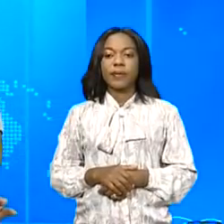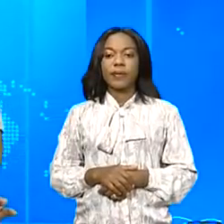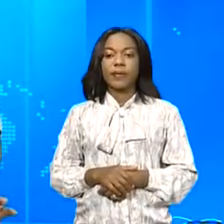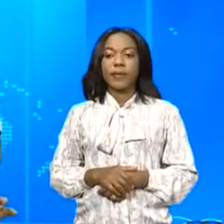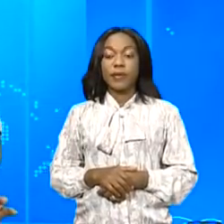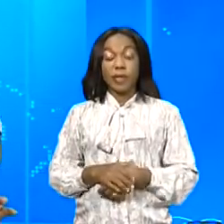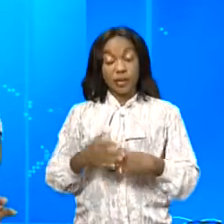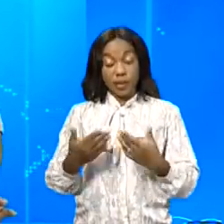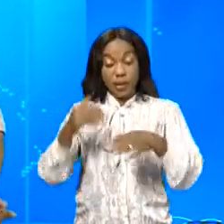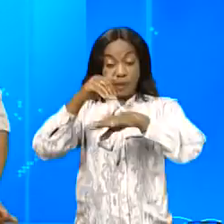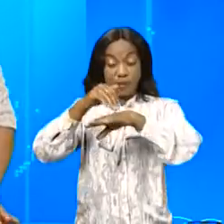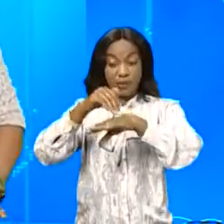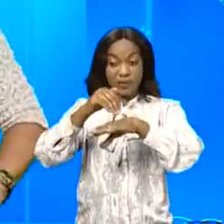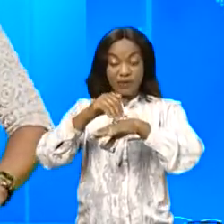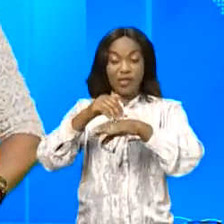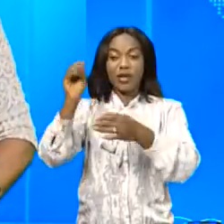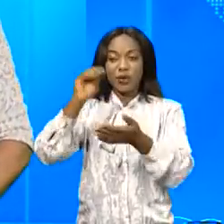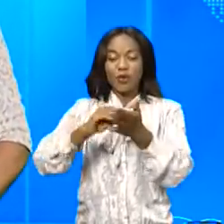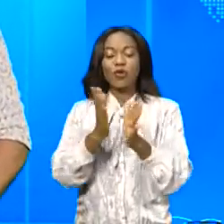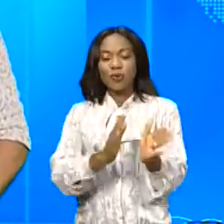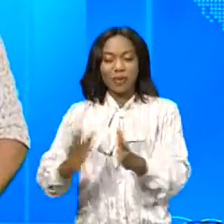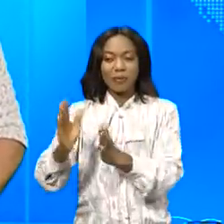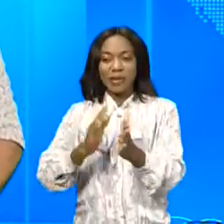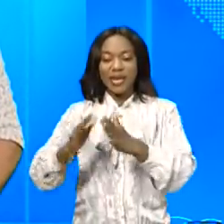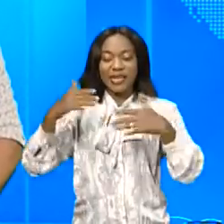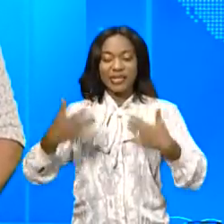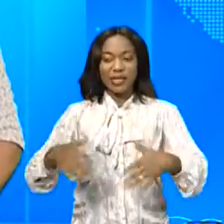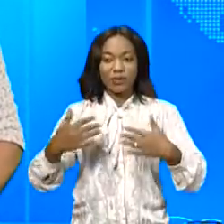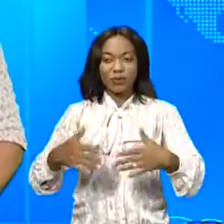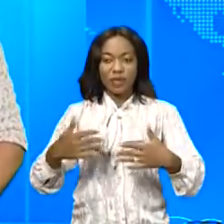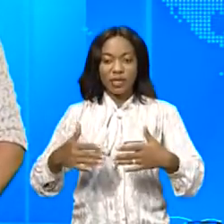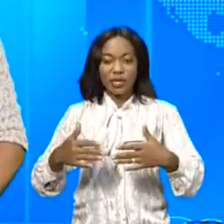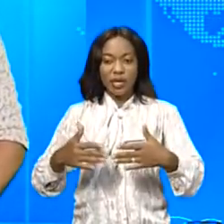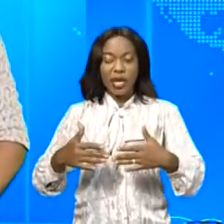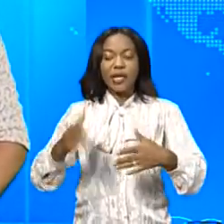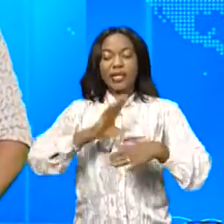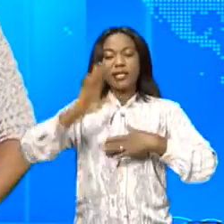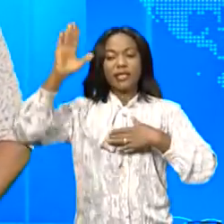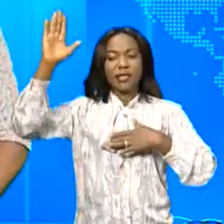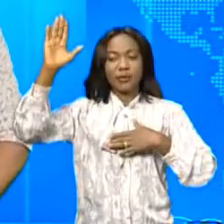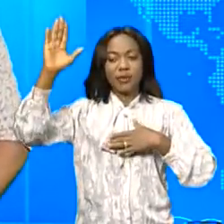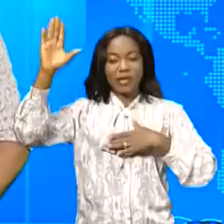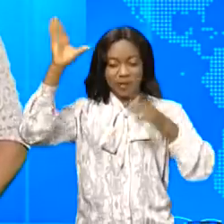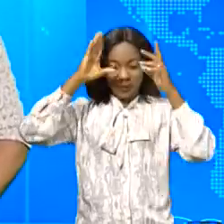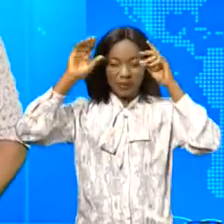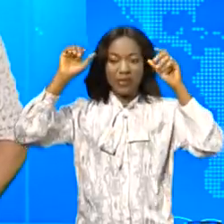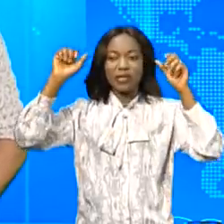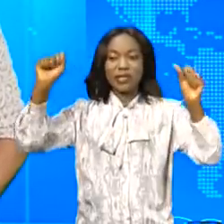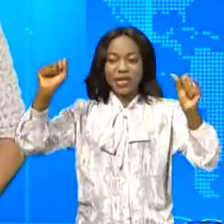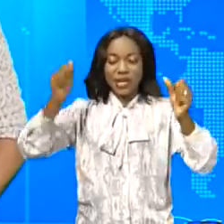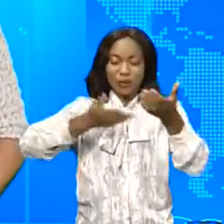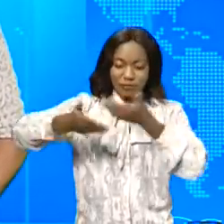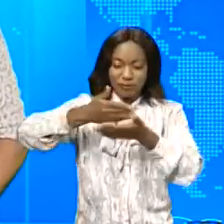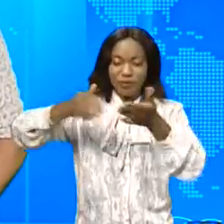À Brazzaville, par contre, l'on se prépare à la cérémonie de prestation des serments du président Réuli,